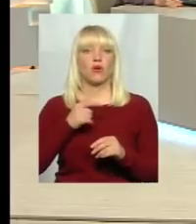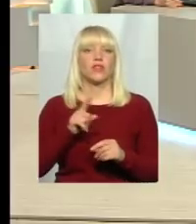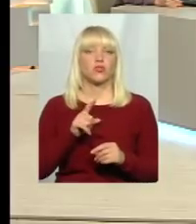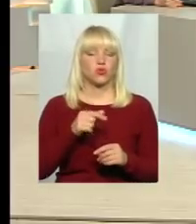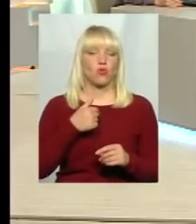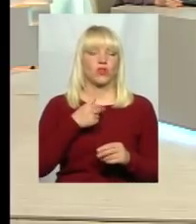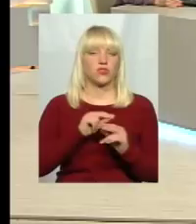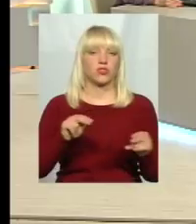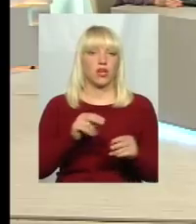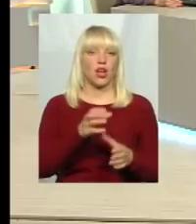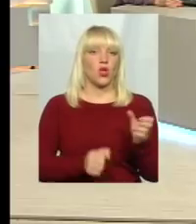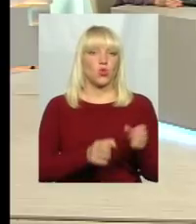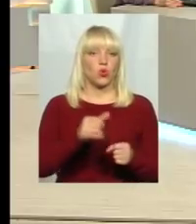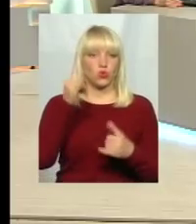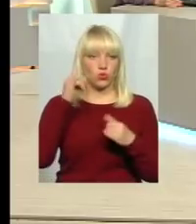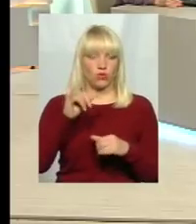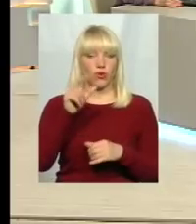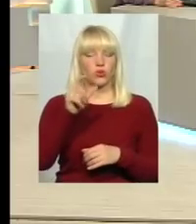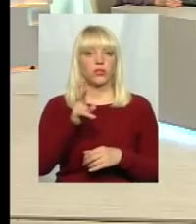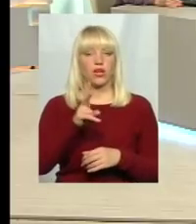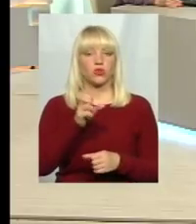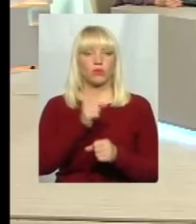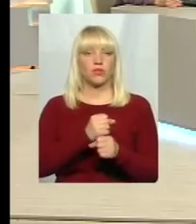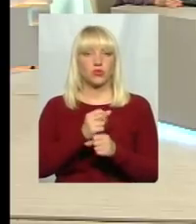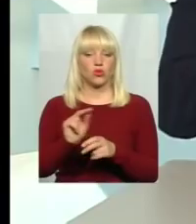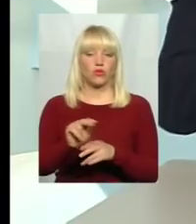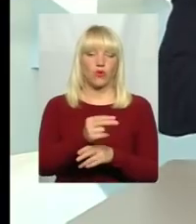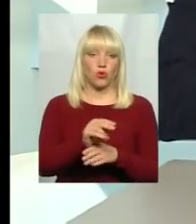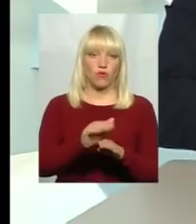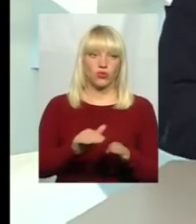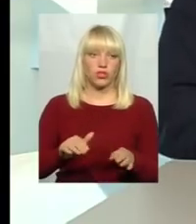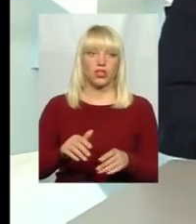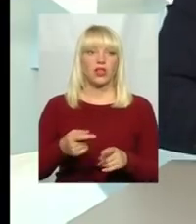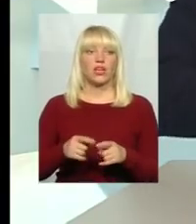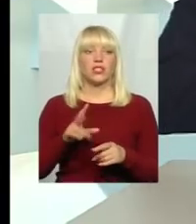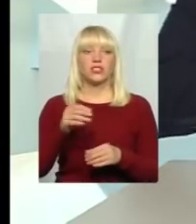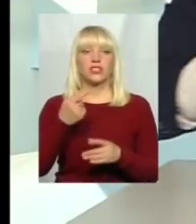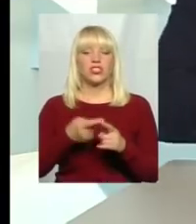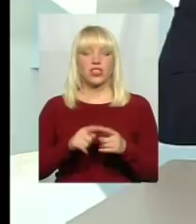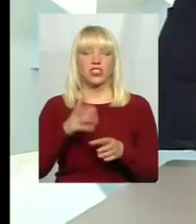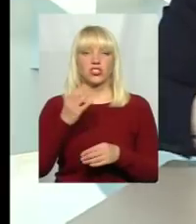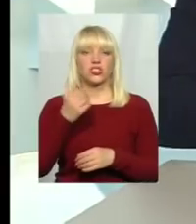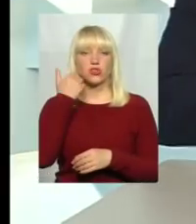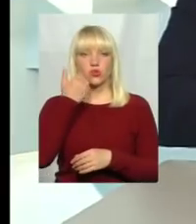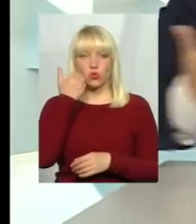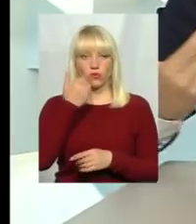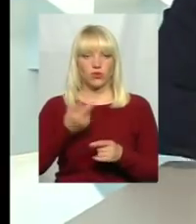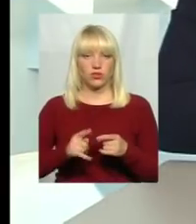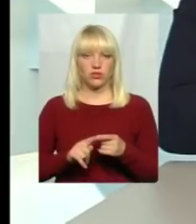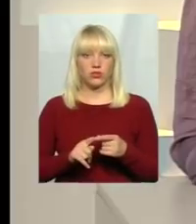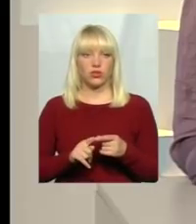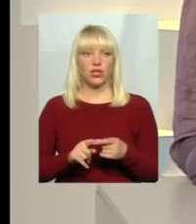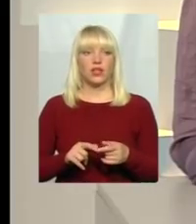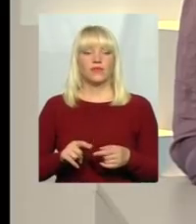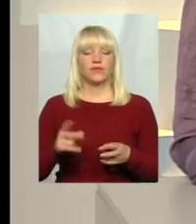доять, і все. Візьмите? Людина, яка працює, виховує дітей, працює, але вона ще десь соромиться. Тому це треба просто, щоб